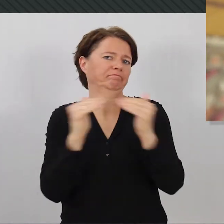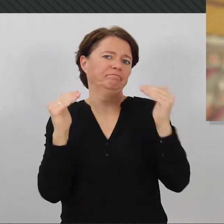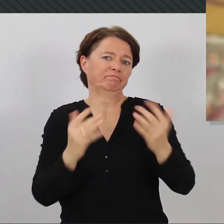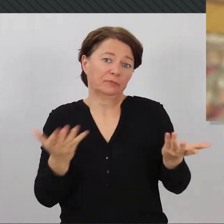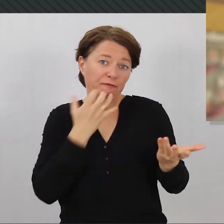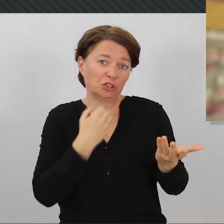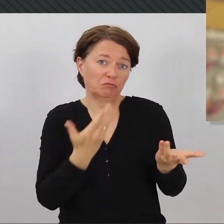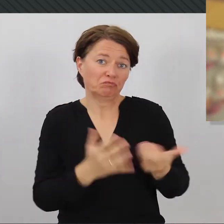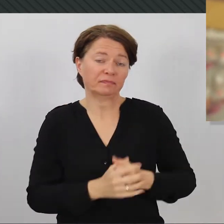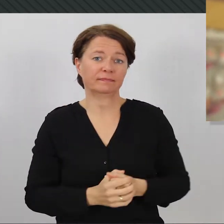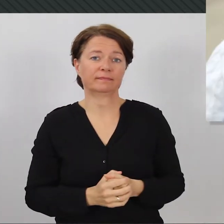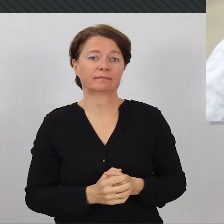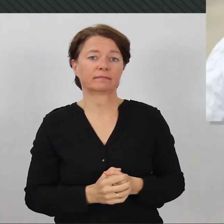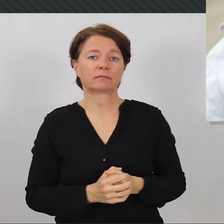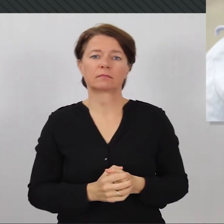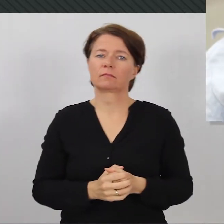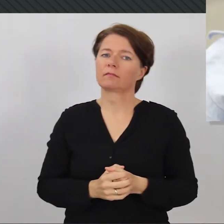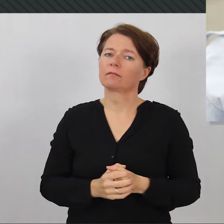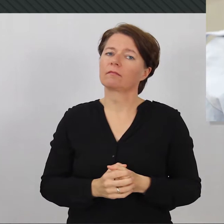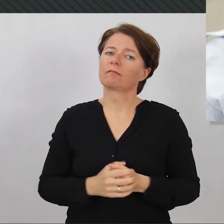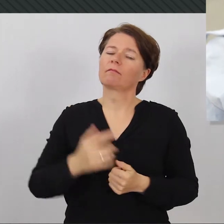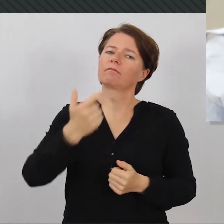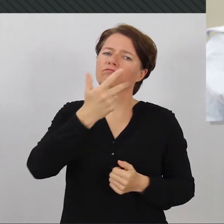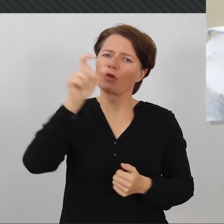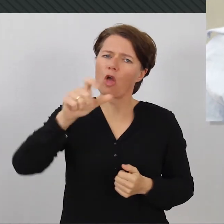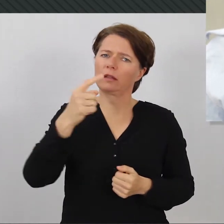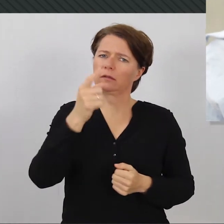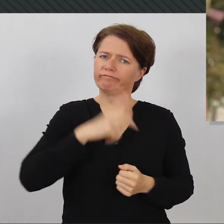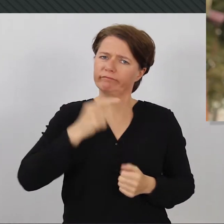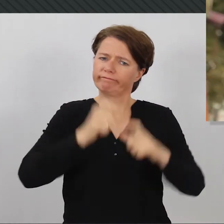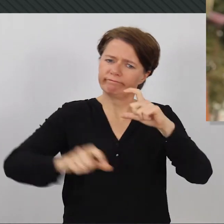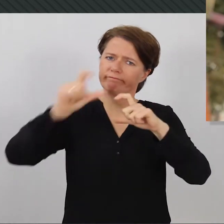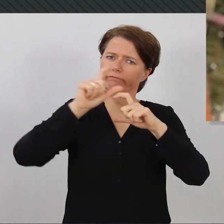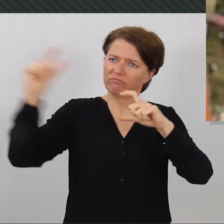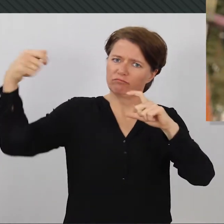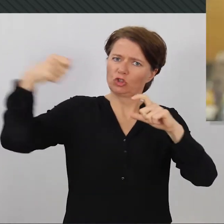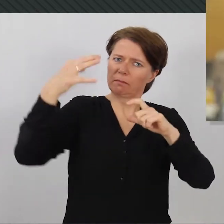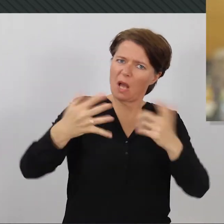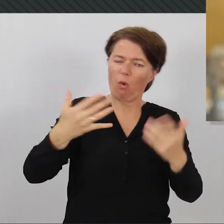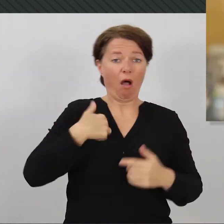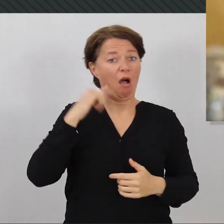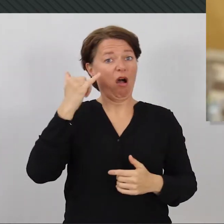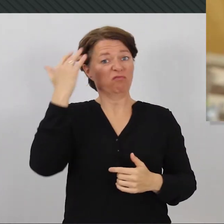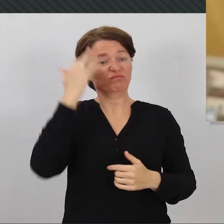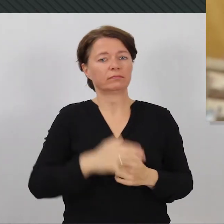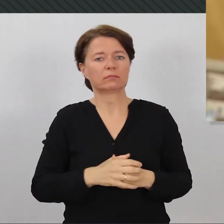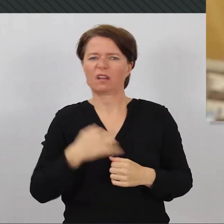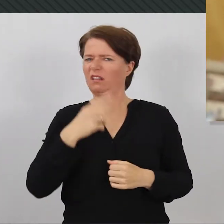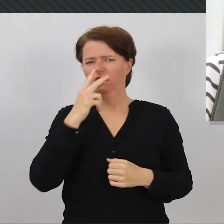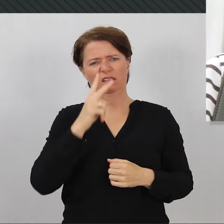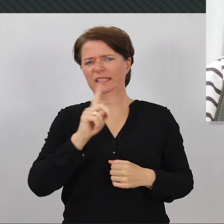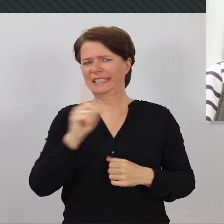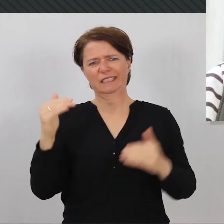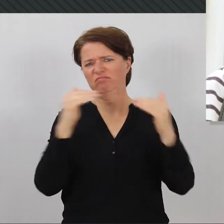anderen noch einen Grundlohn bekommen. Was denken Sie über Leute, die aufstocken müssten? Das mache ich. Das ist sozial ungerecht, eigentlich.